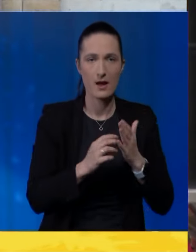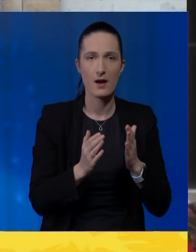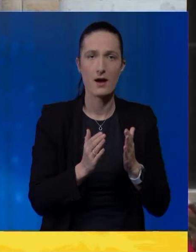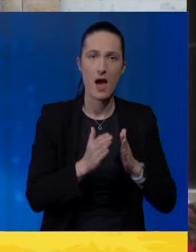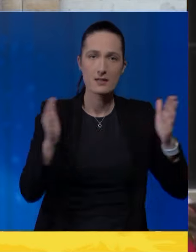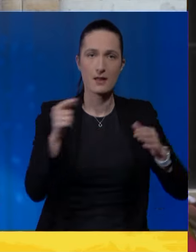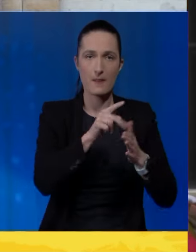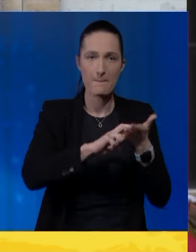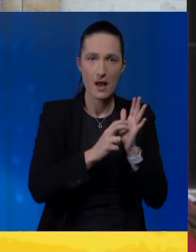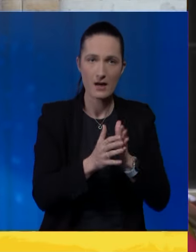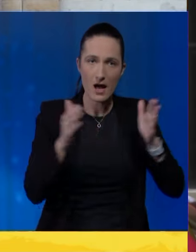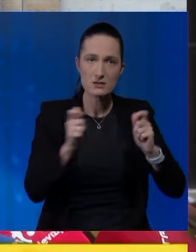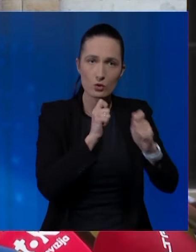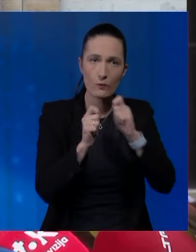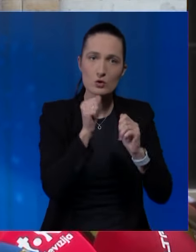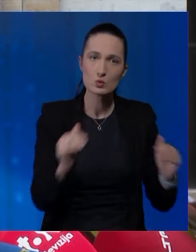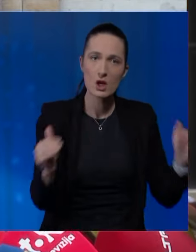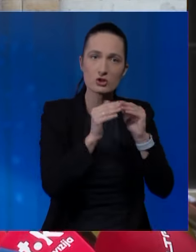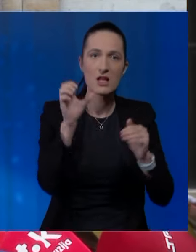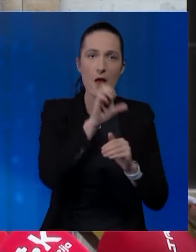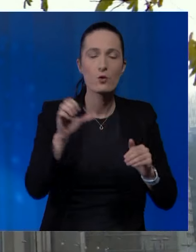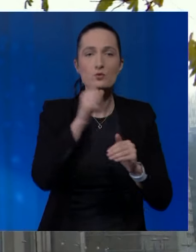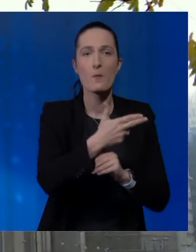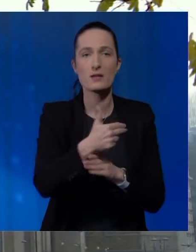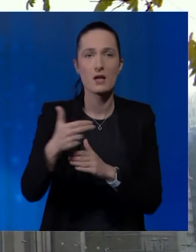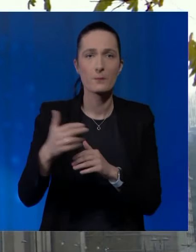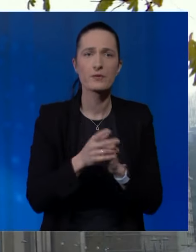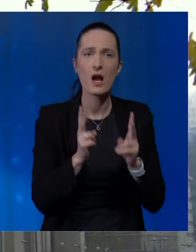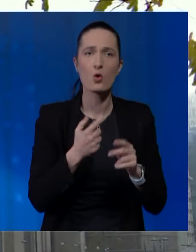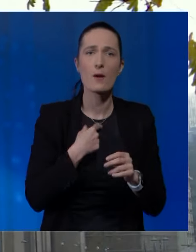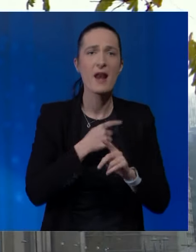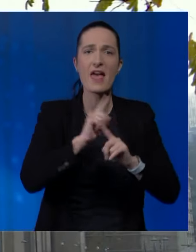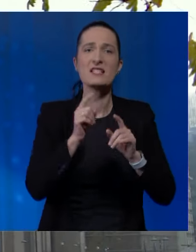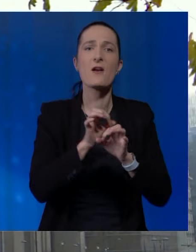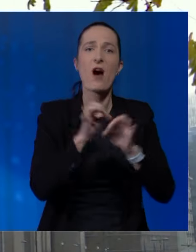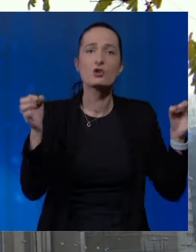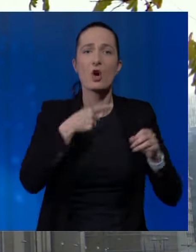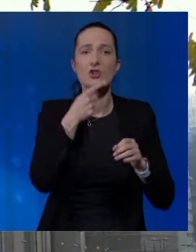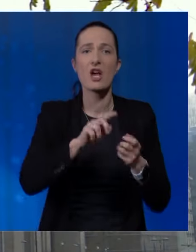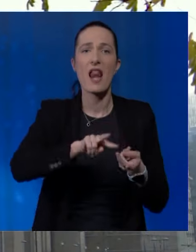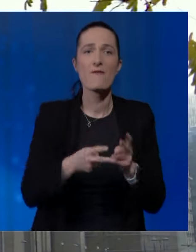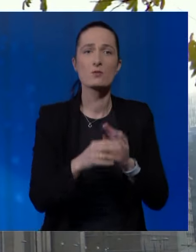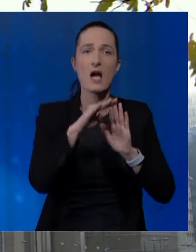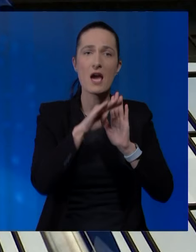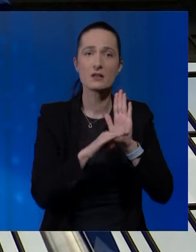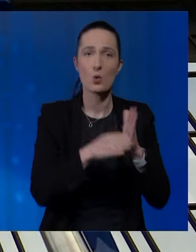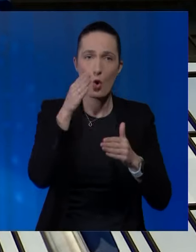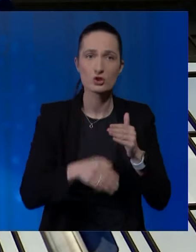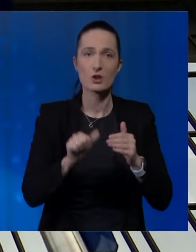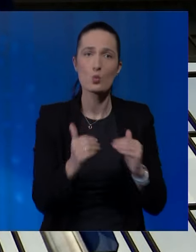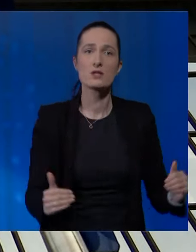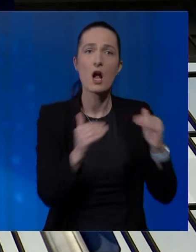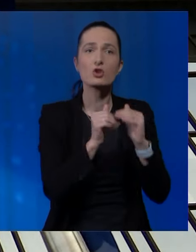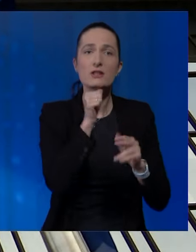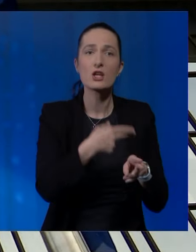Taj plan Rasta je dogovoren i u saglašanju sa Evropskom kancelarijom. Kako nam je nezvanično rečeno, reformska agenda u konočnici jeste